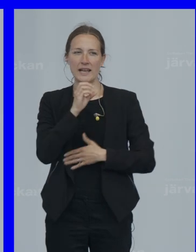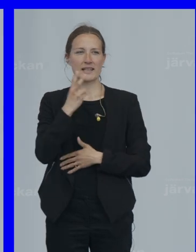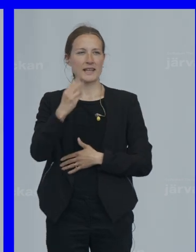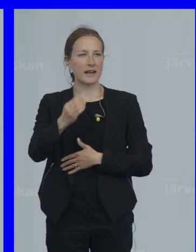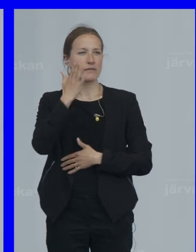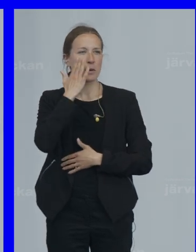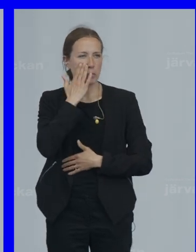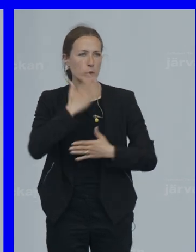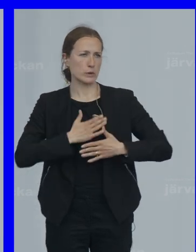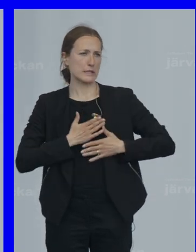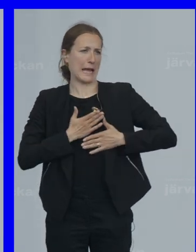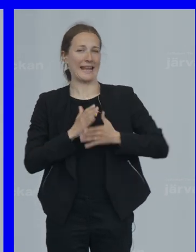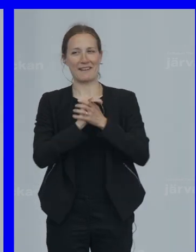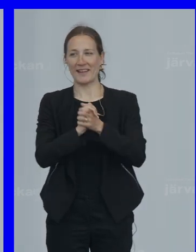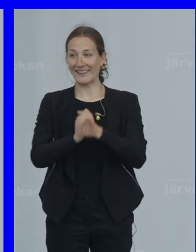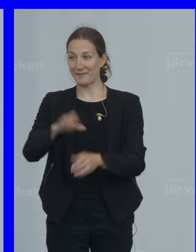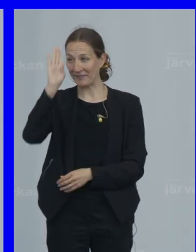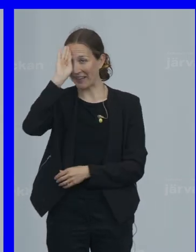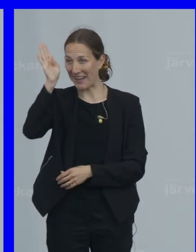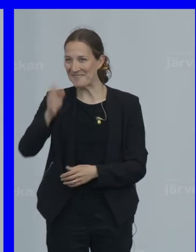kära vänner Hej